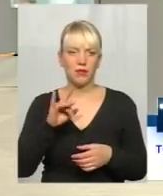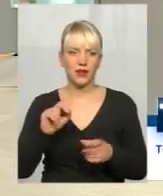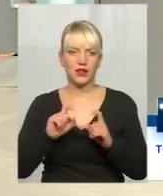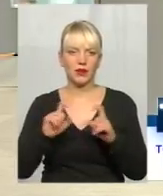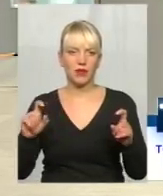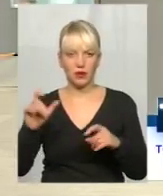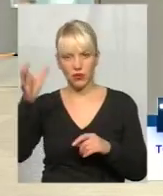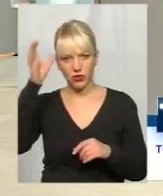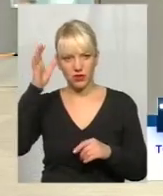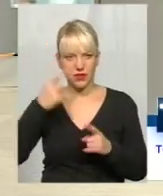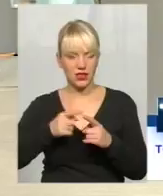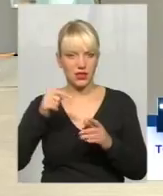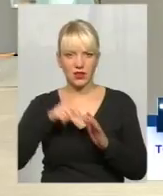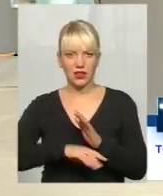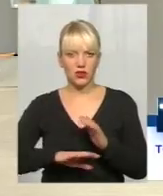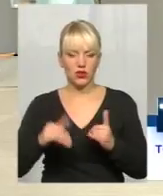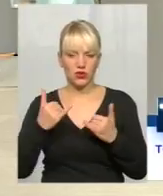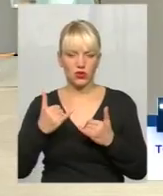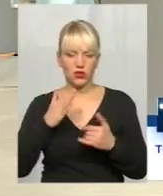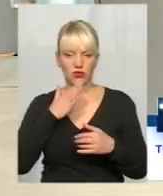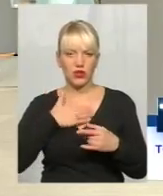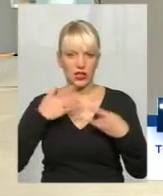я... Не стосується цього